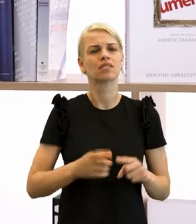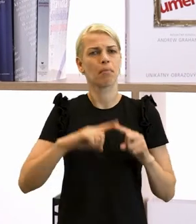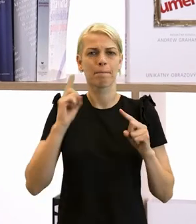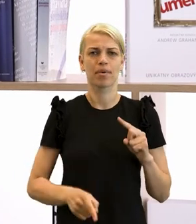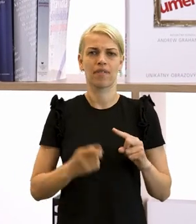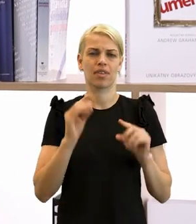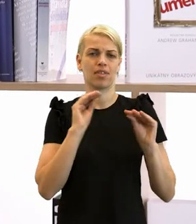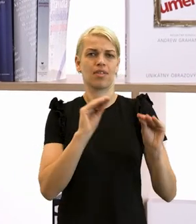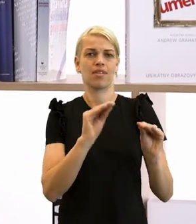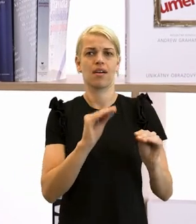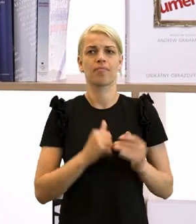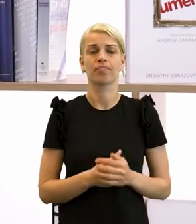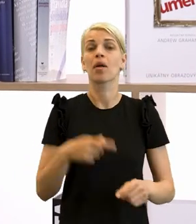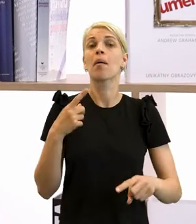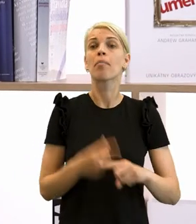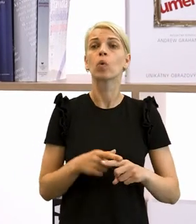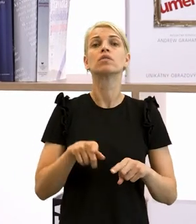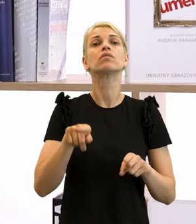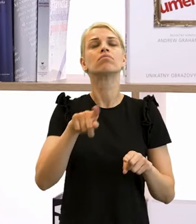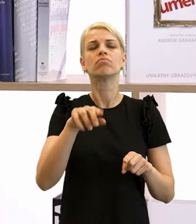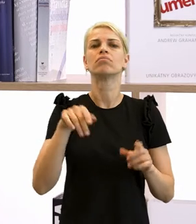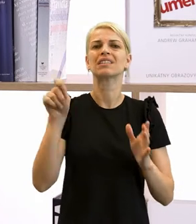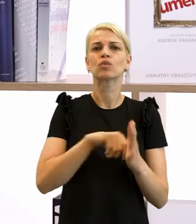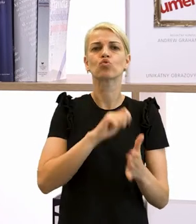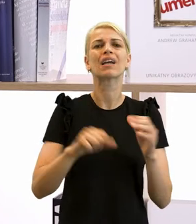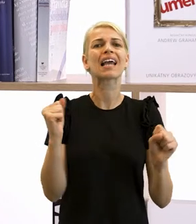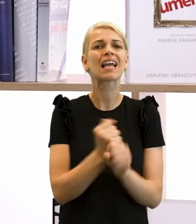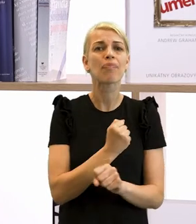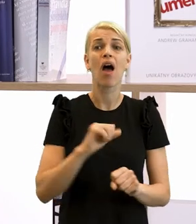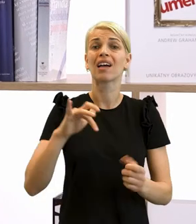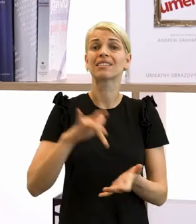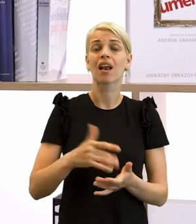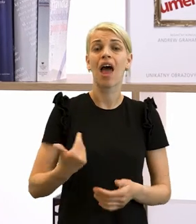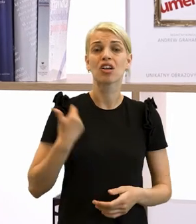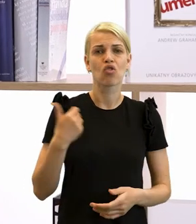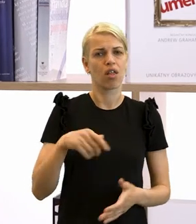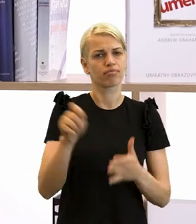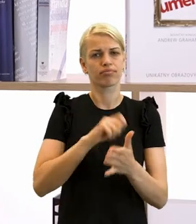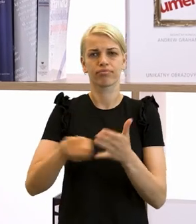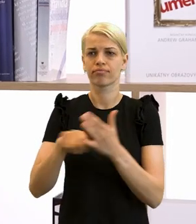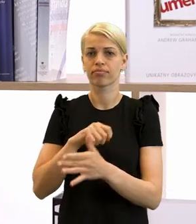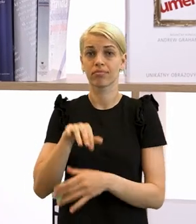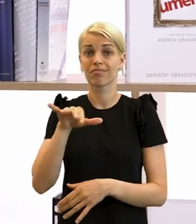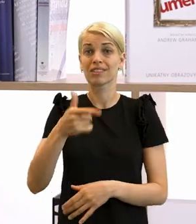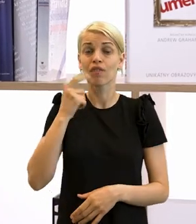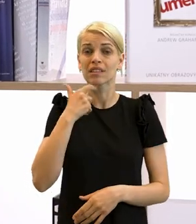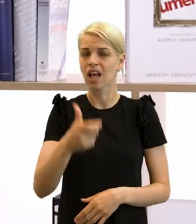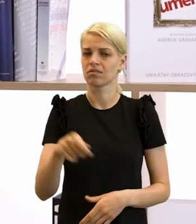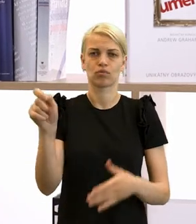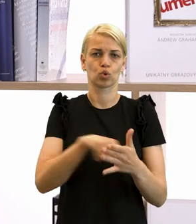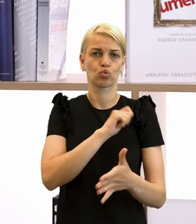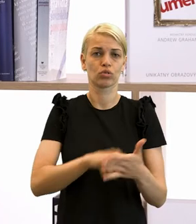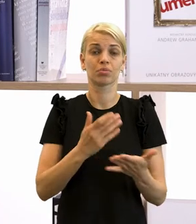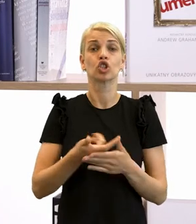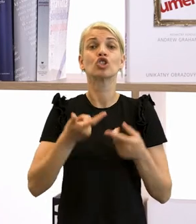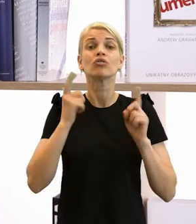vyučovať. Dokonca došlo k zrušeniu všetkých gymnázií aj stredných škôl, kde sa vyučovalo v slovenskom jazyku, no a